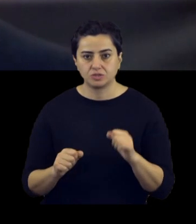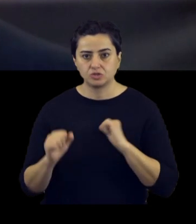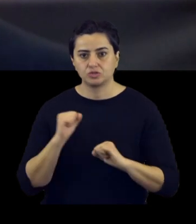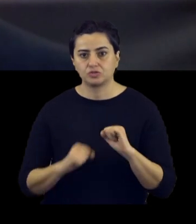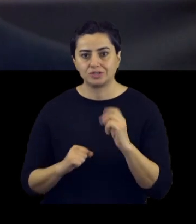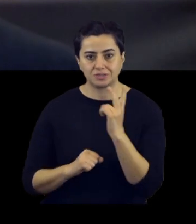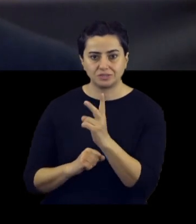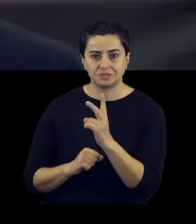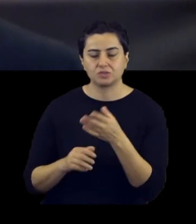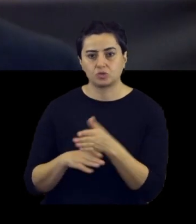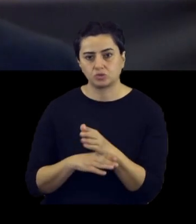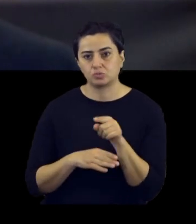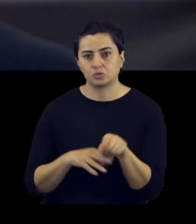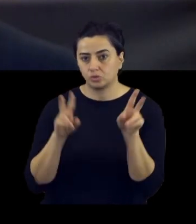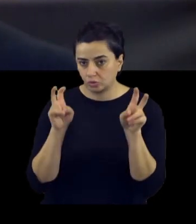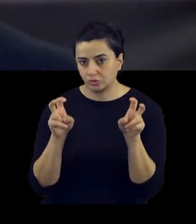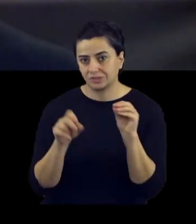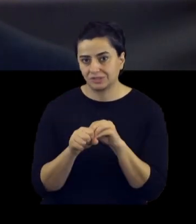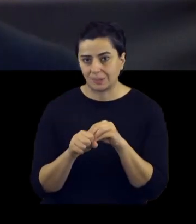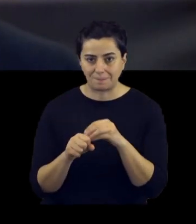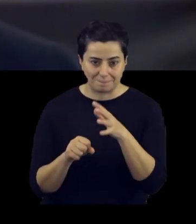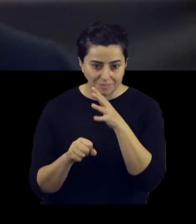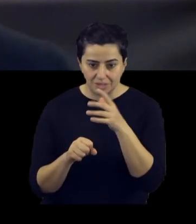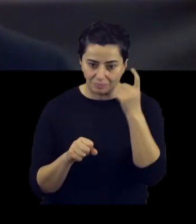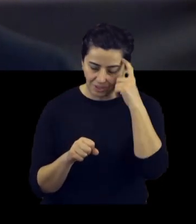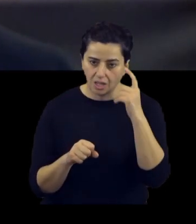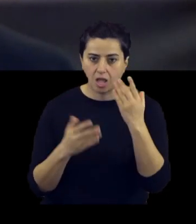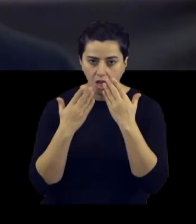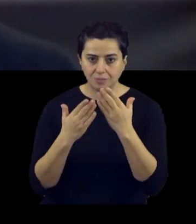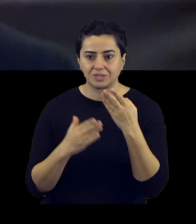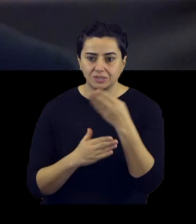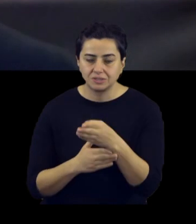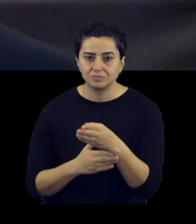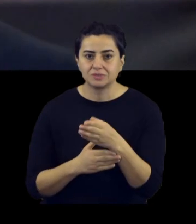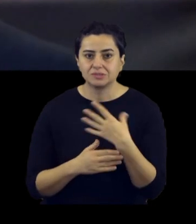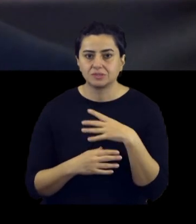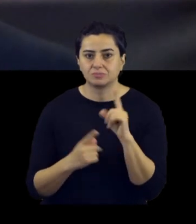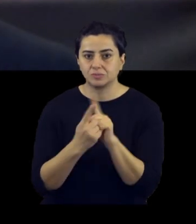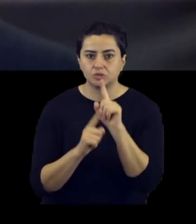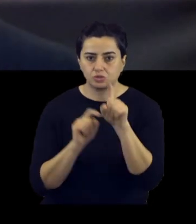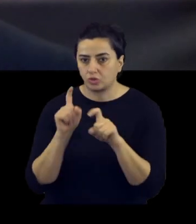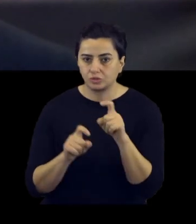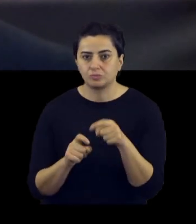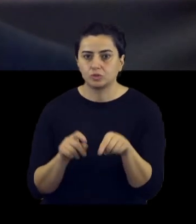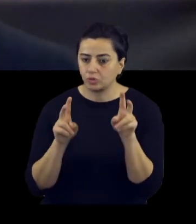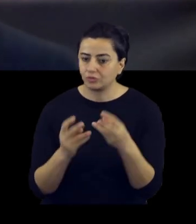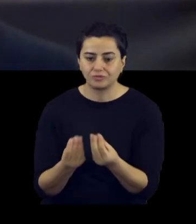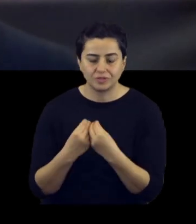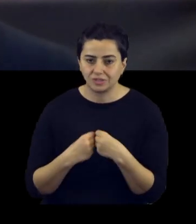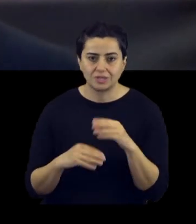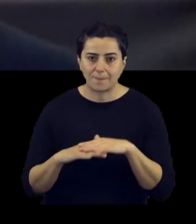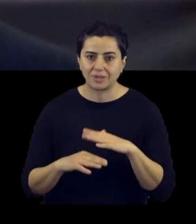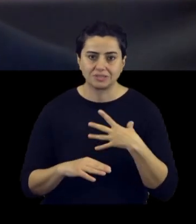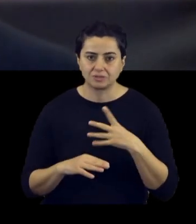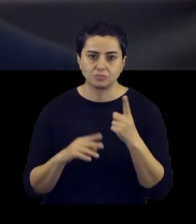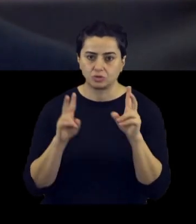üniversitenin gerçekten bu konuda bilgili akademisyenlerine istediğim zaman gidip bana verdikleri konuyla ilgili veya